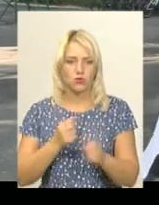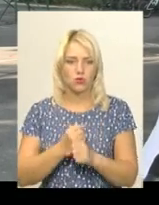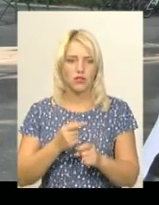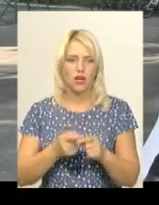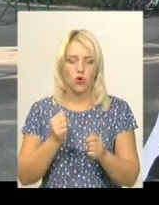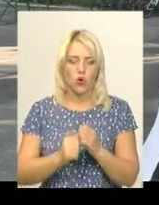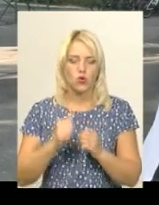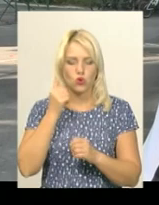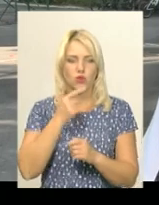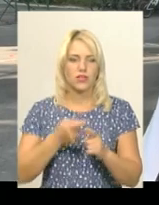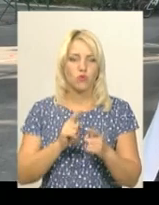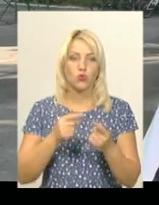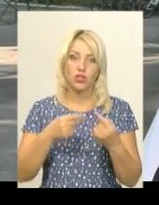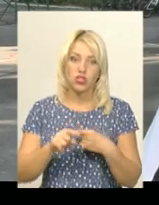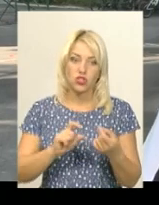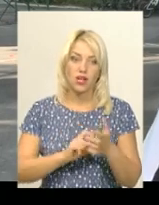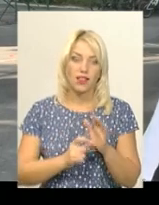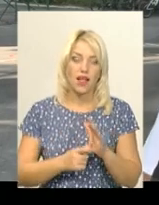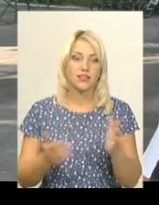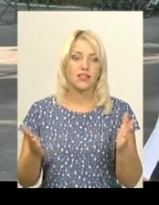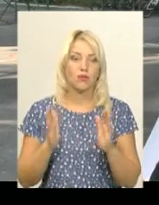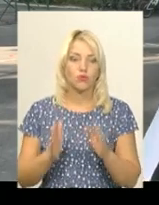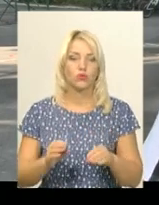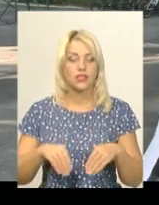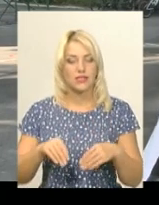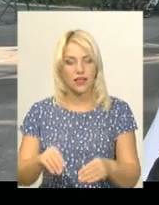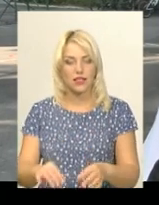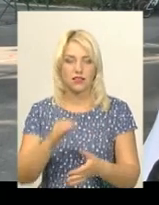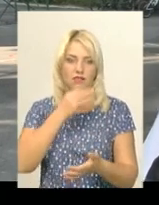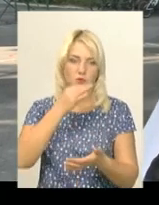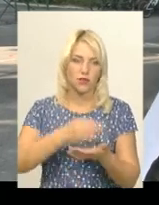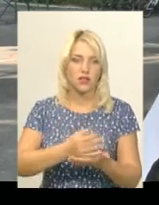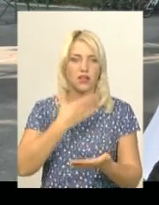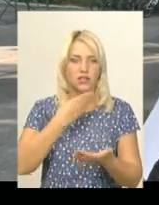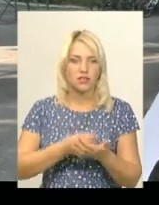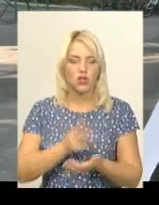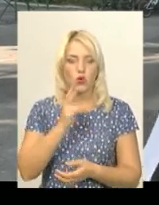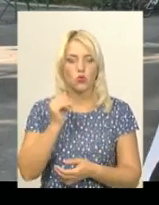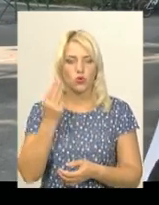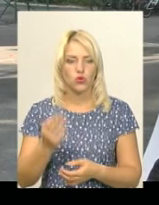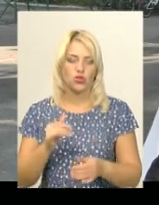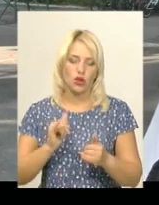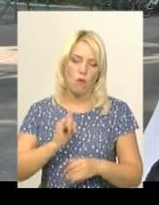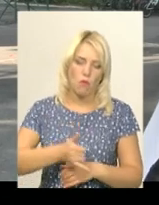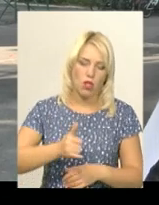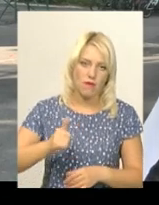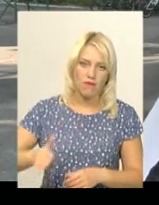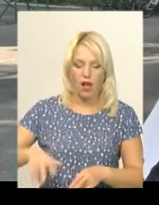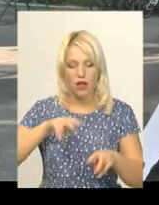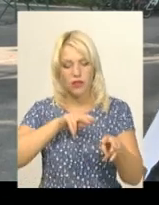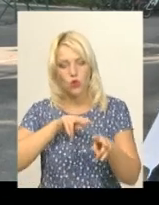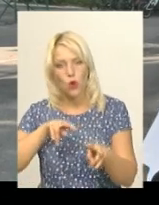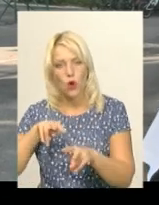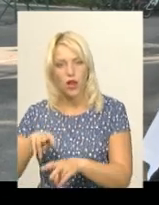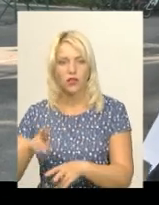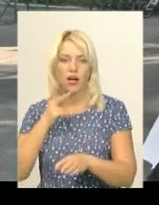будуть інші класи, які будуть садити, відповідати за свої кущі, поливати, доглядати, дивитися за